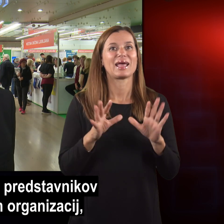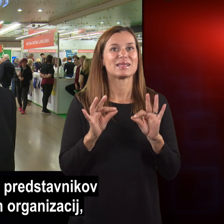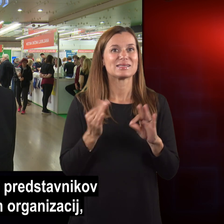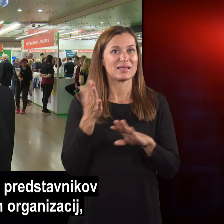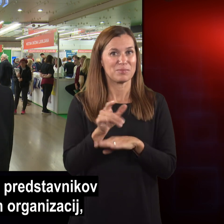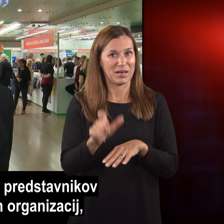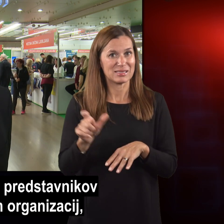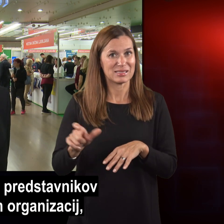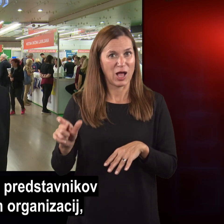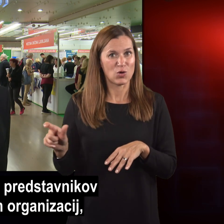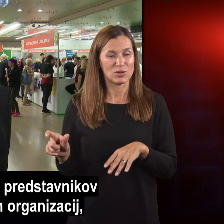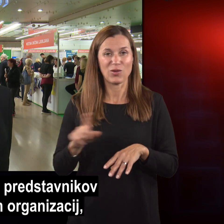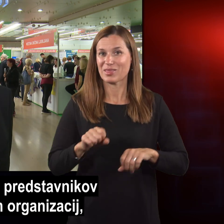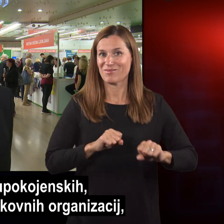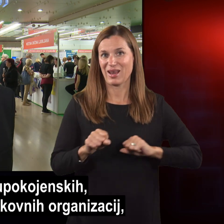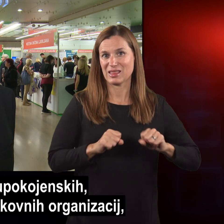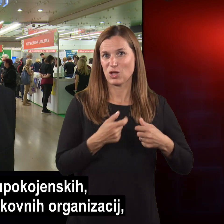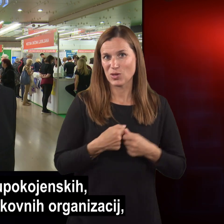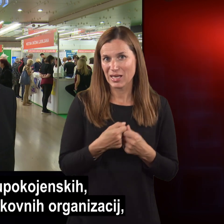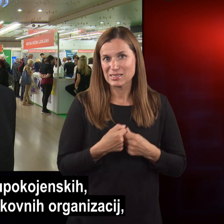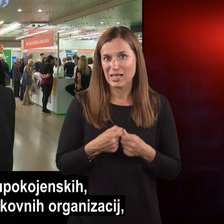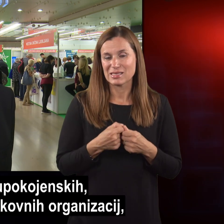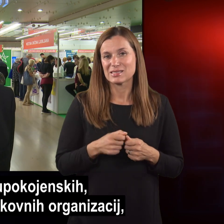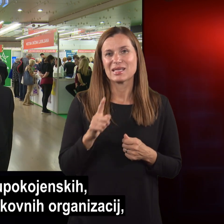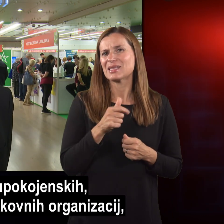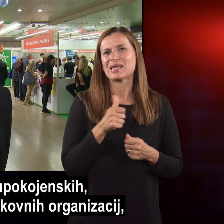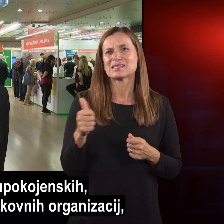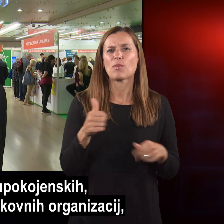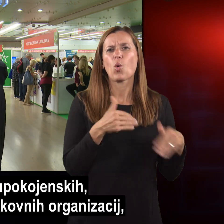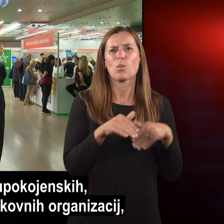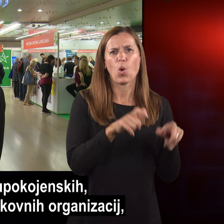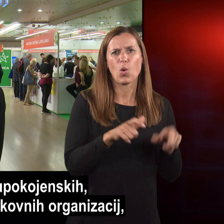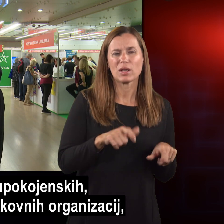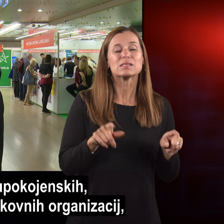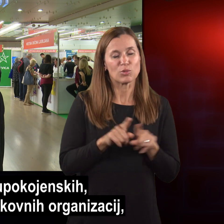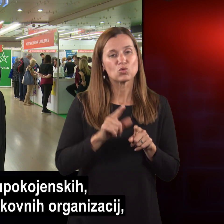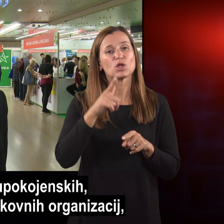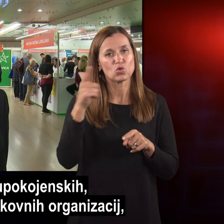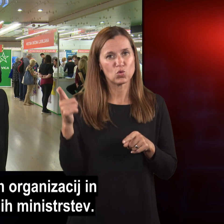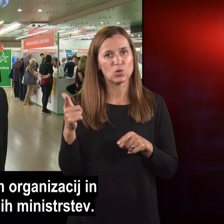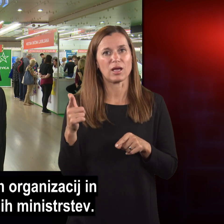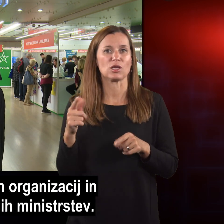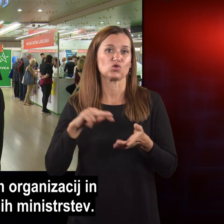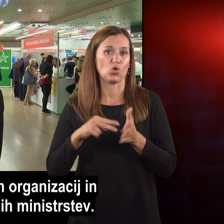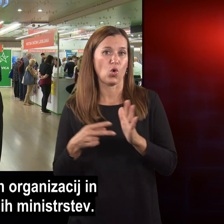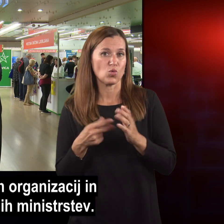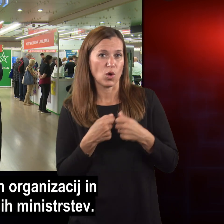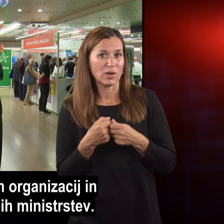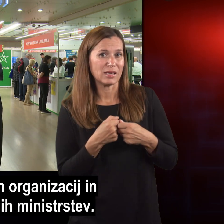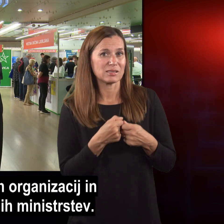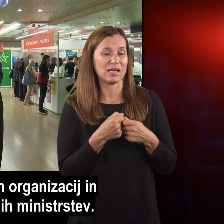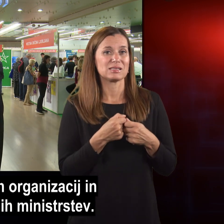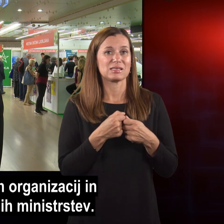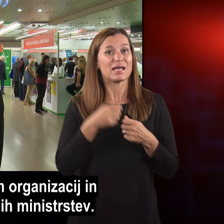nevladnih organizacij, ne samo upokojenskih, tudi drugih, strokovnih organizacij, znanstvenih